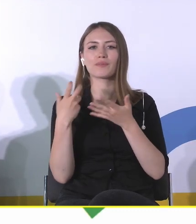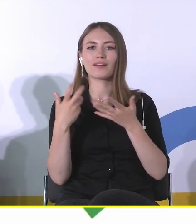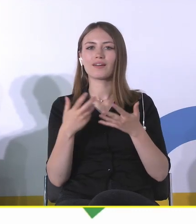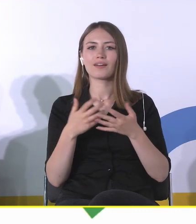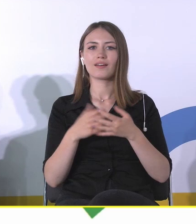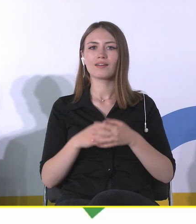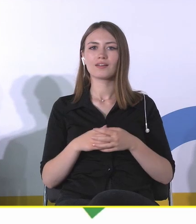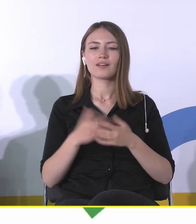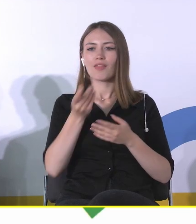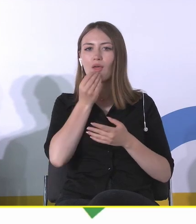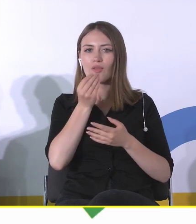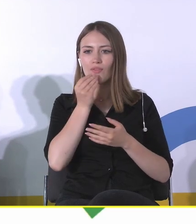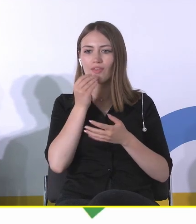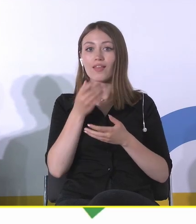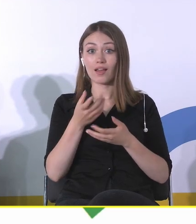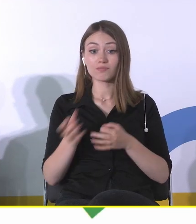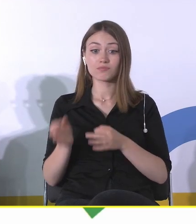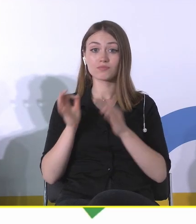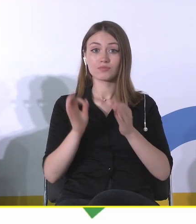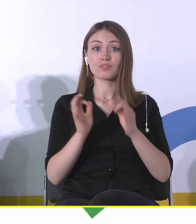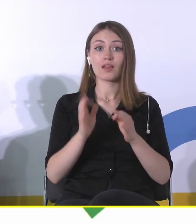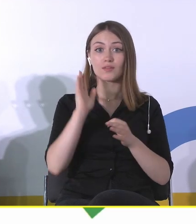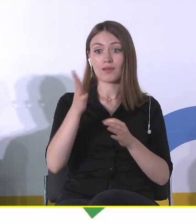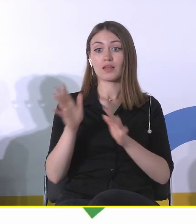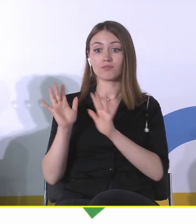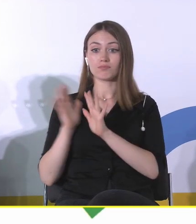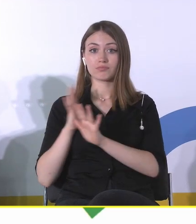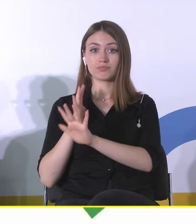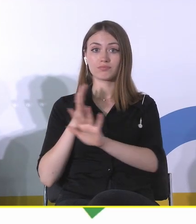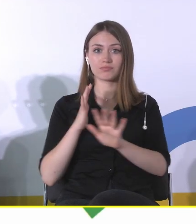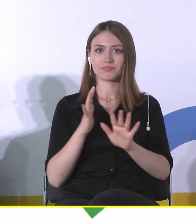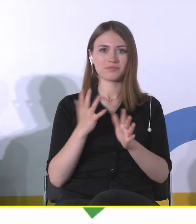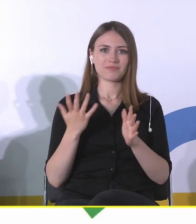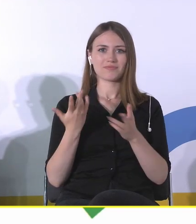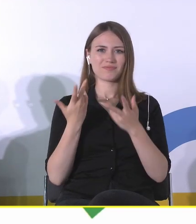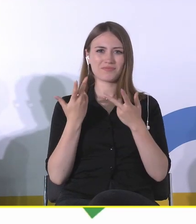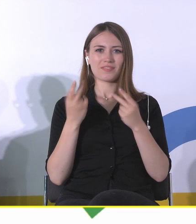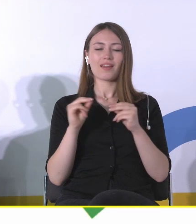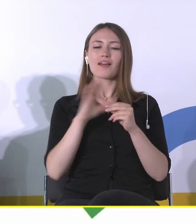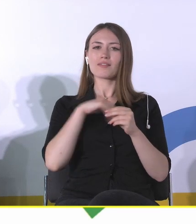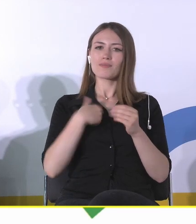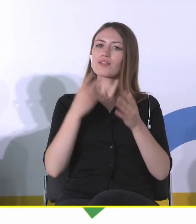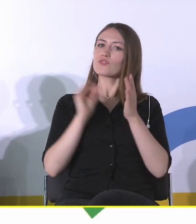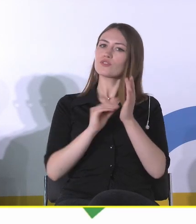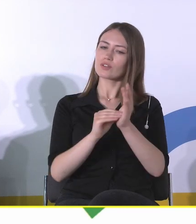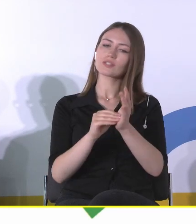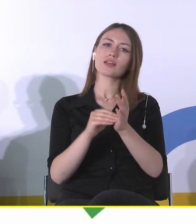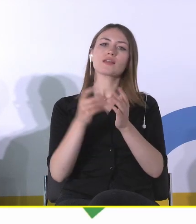pożywcze, czy one będą podlegały w jakikolwiek ochronie. Okazuje się, że wychodząc od takich doświadczeń właśnie prywatnych,